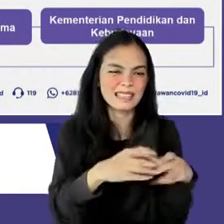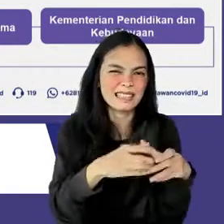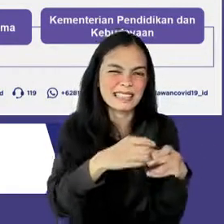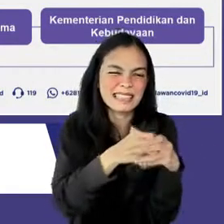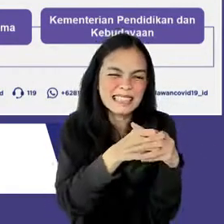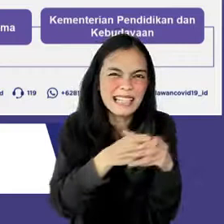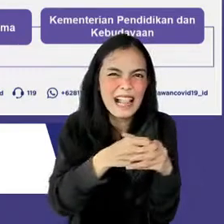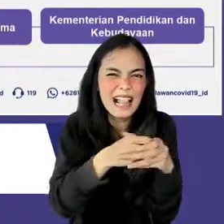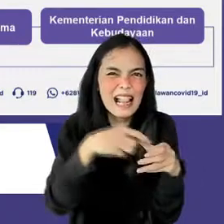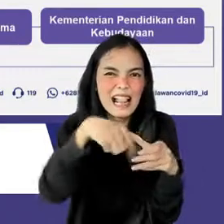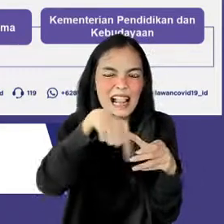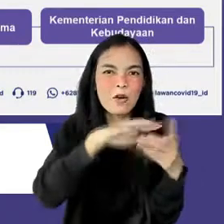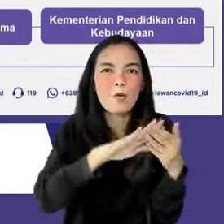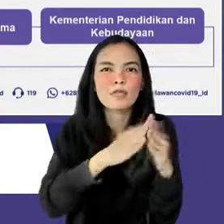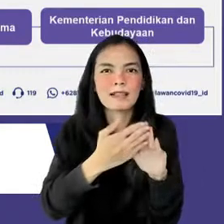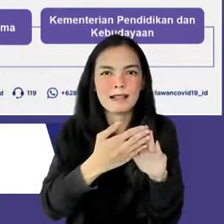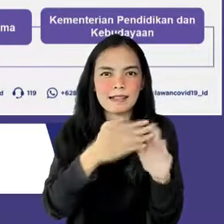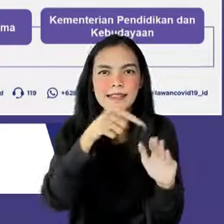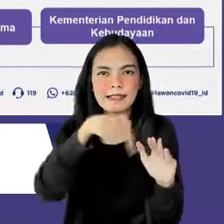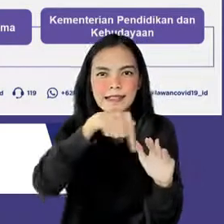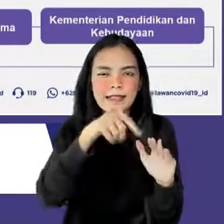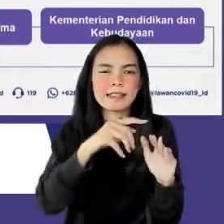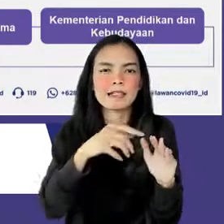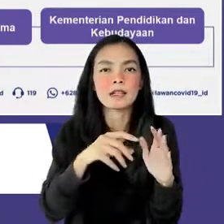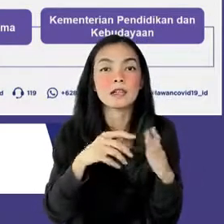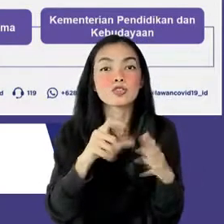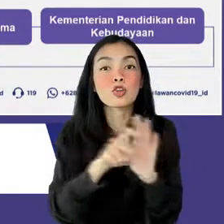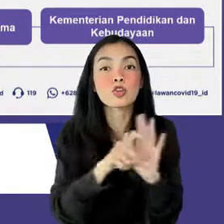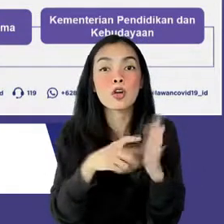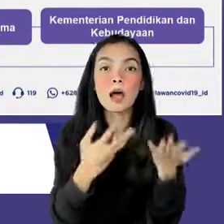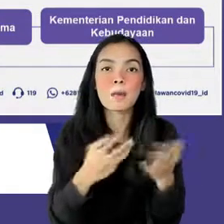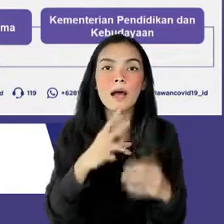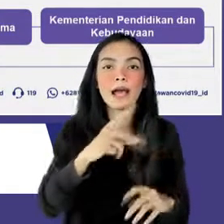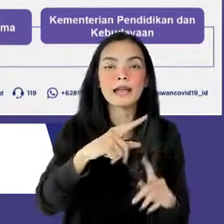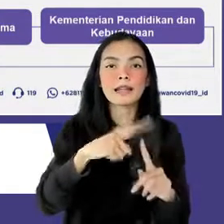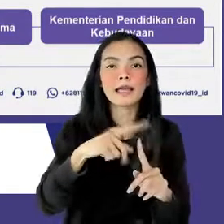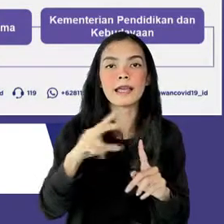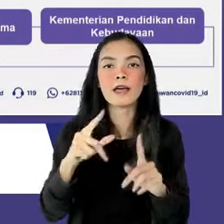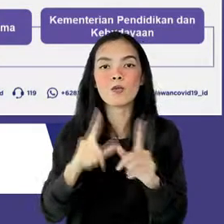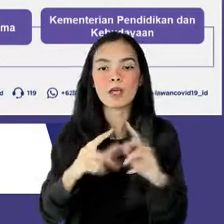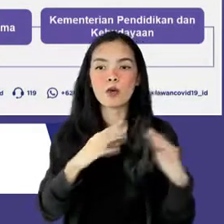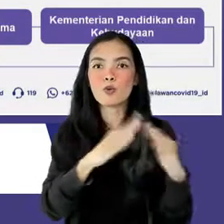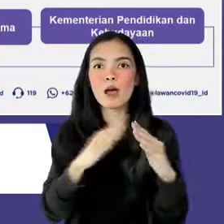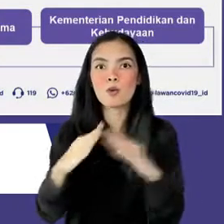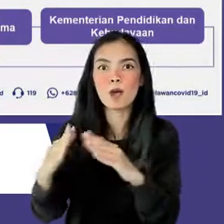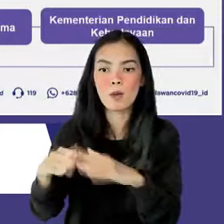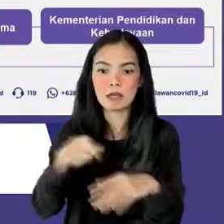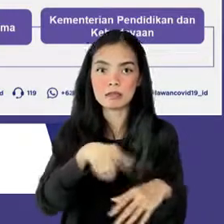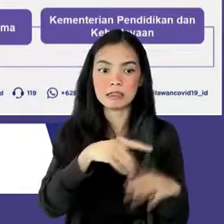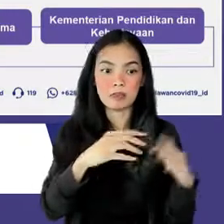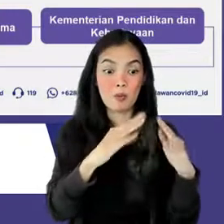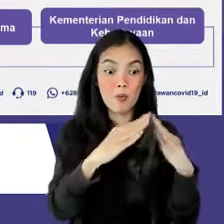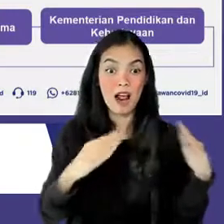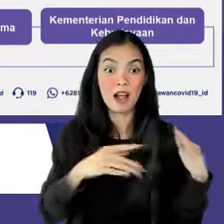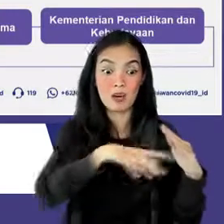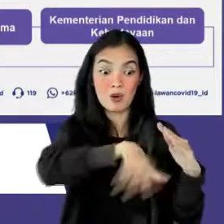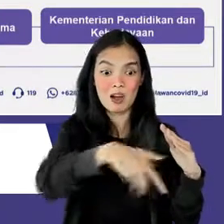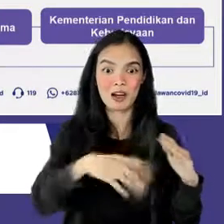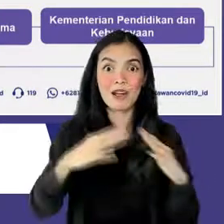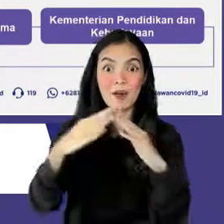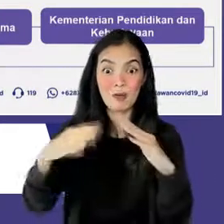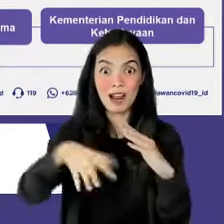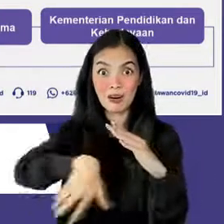pemberdayaan unsur komunitas terkecil yaitu RT dan RW setempat. Hal ini yang harus